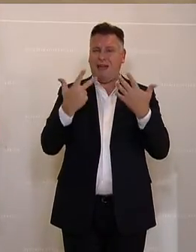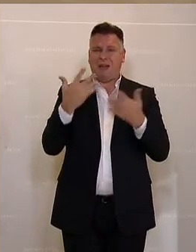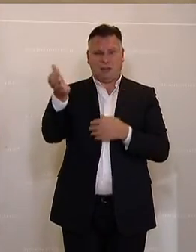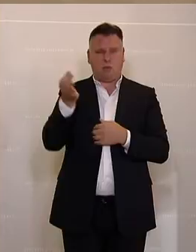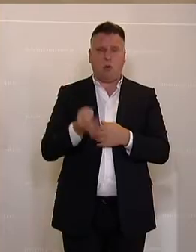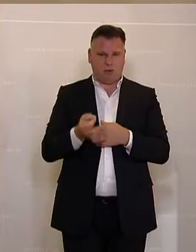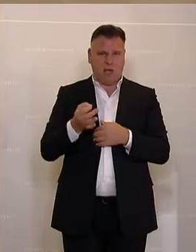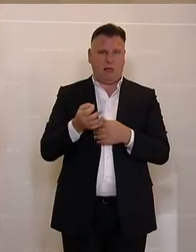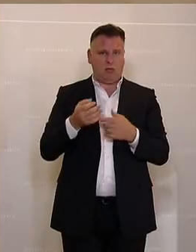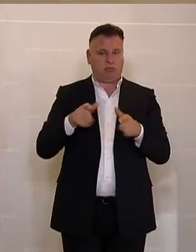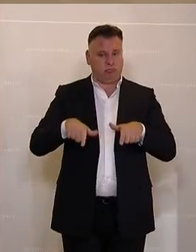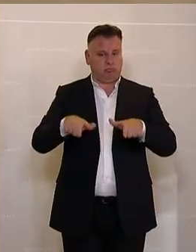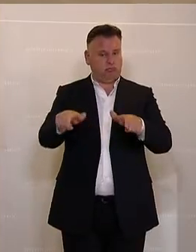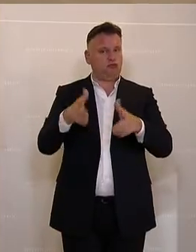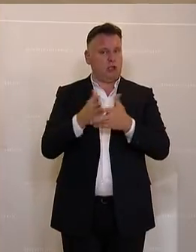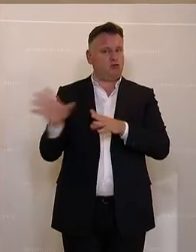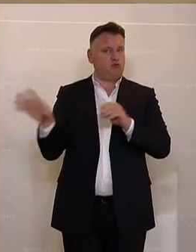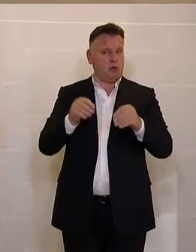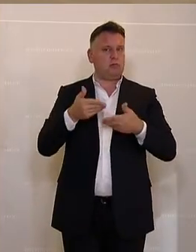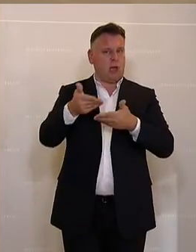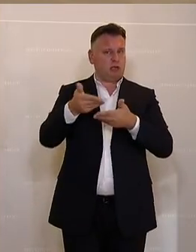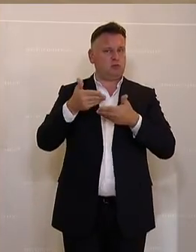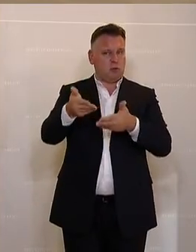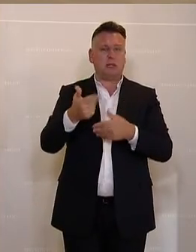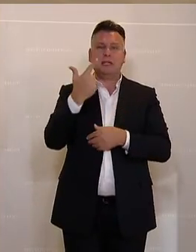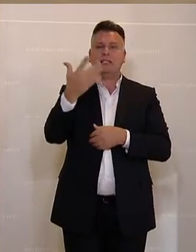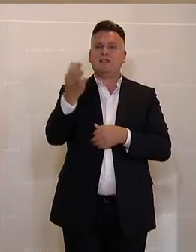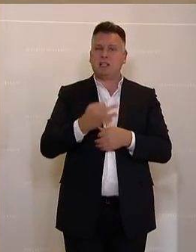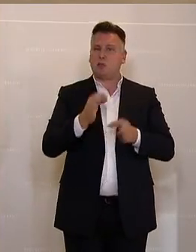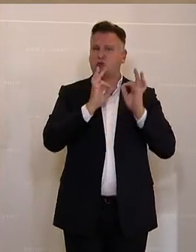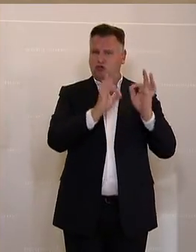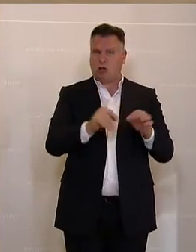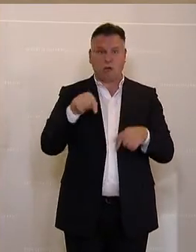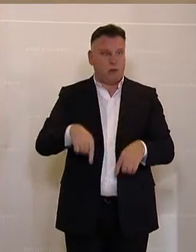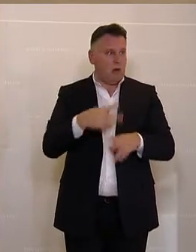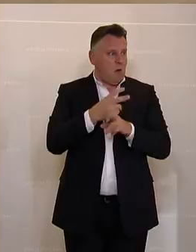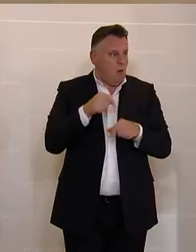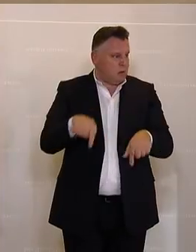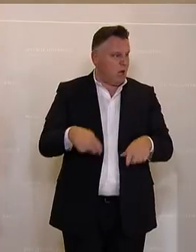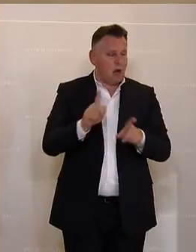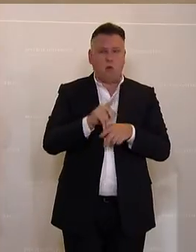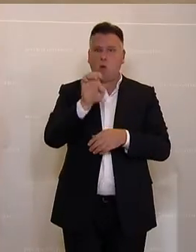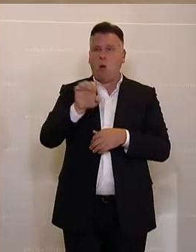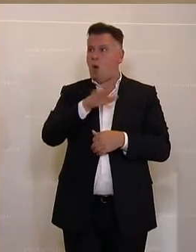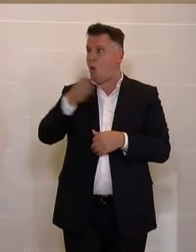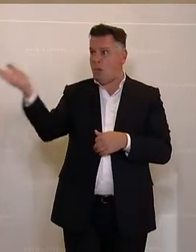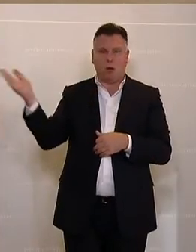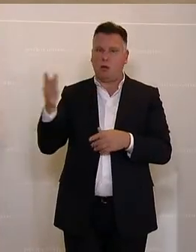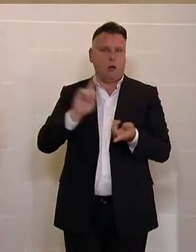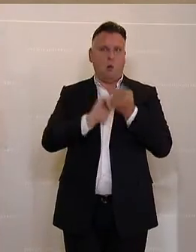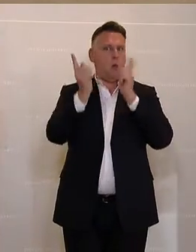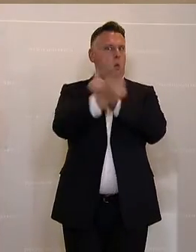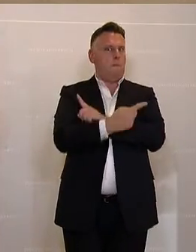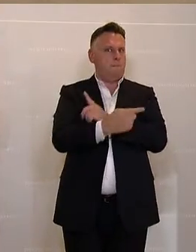Güterverkehrs auf der Schiene zu bewegen und 20 Prozent auf der Straße. Und in Österreich und im Übrigen Europa ist es umgekehrt.